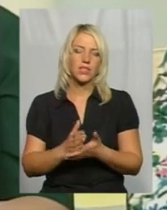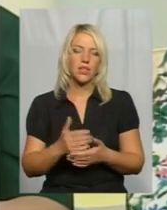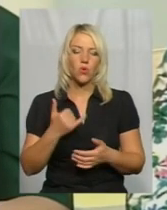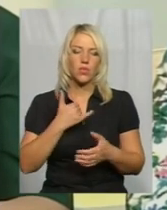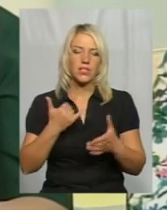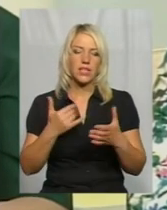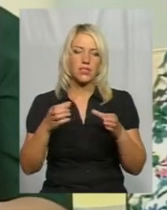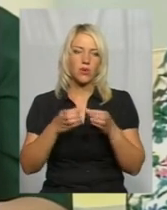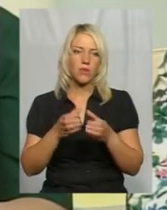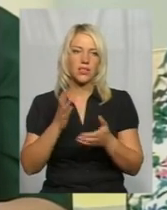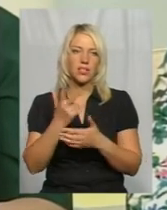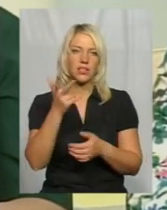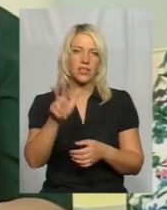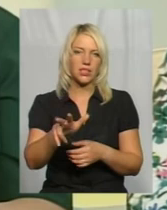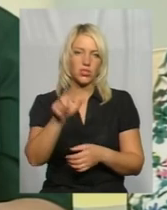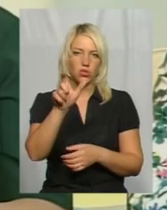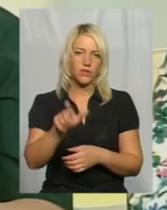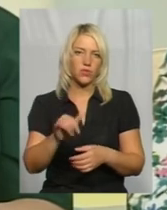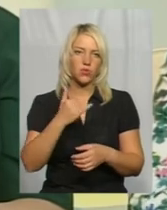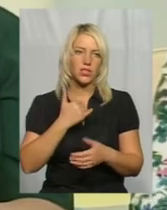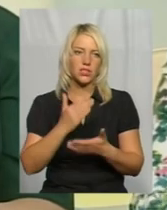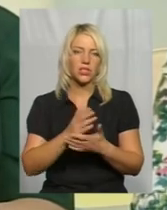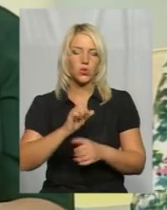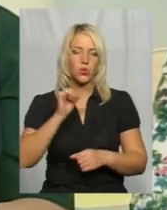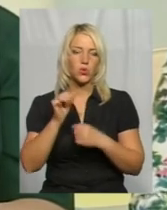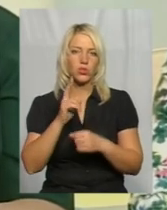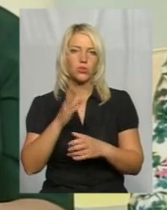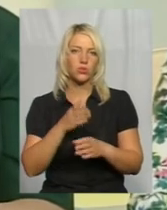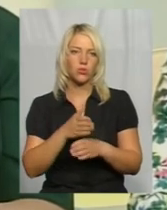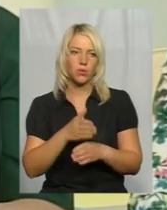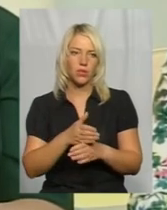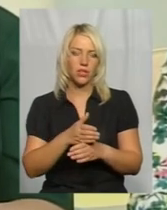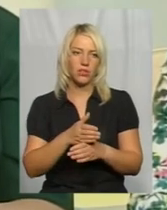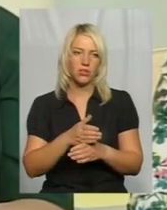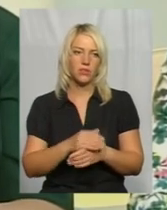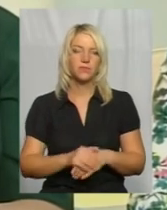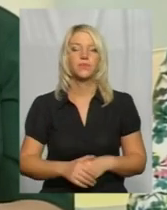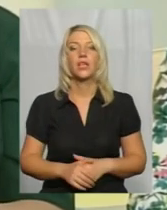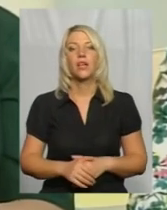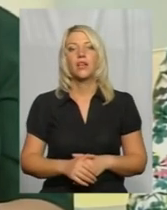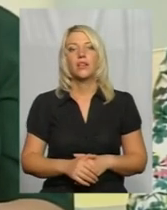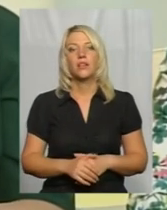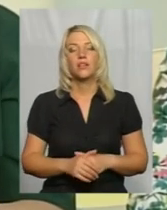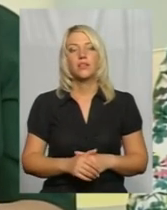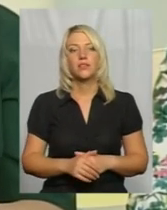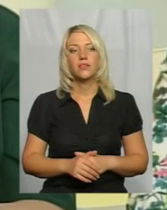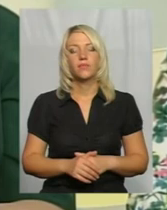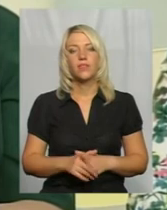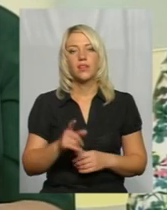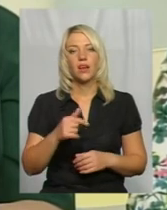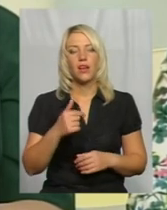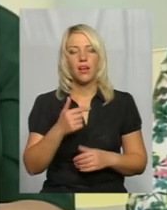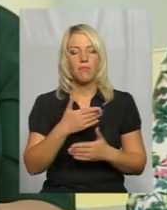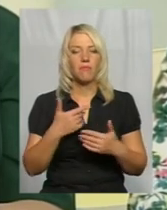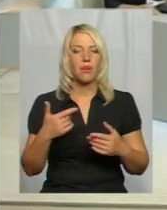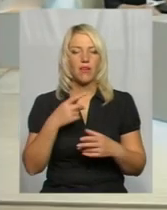команда складається з трьох чоловік, і також у нас є друзі, які допомагають нам. Нештатні волонтери, ми їх так